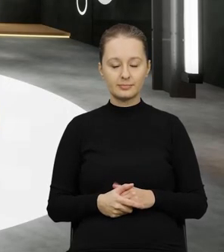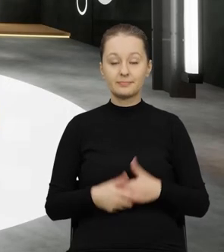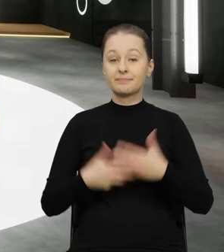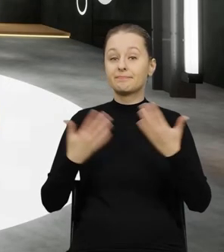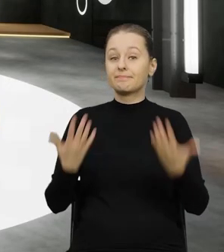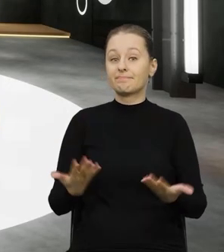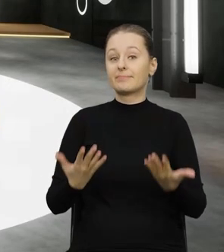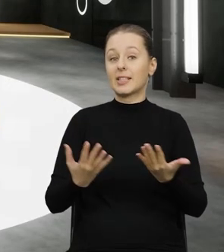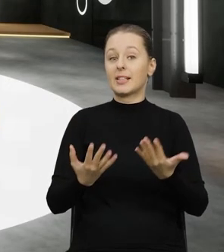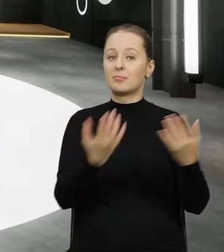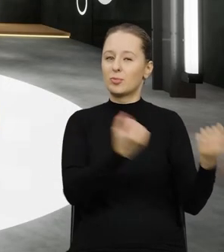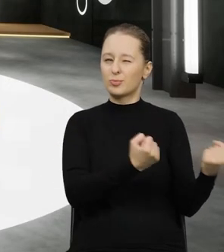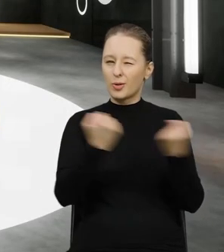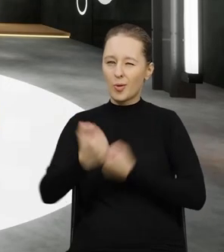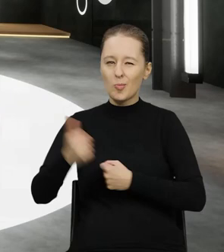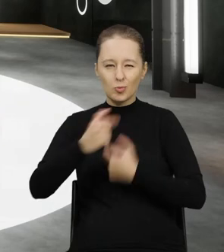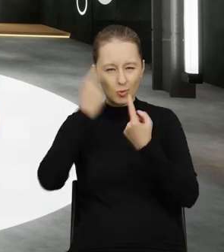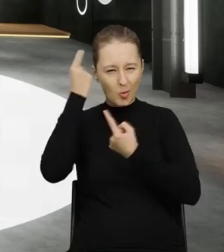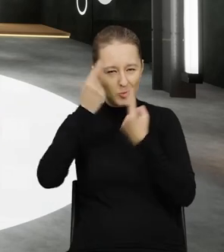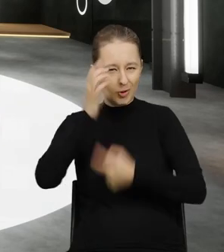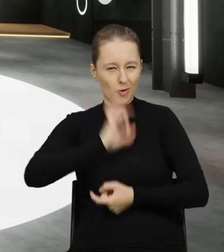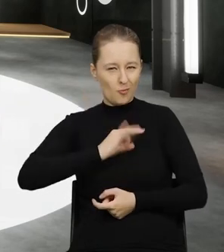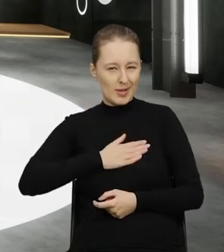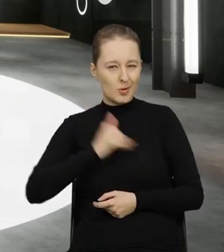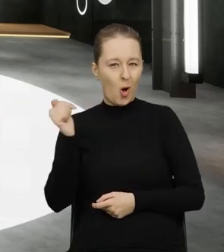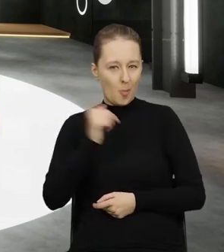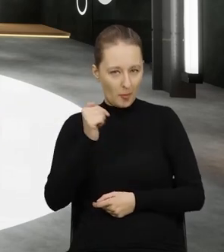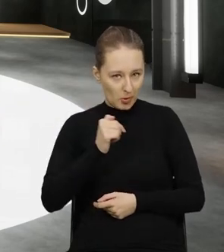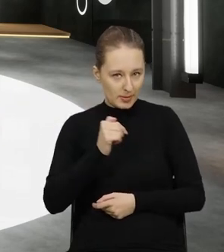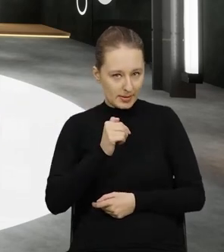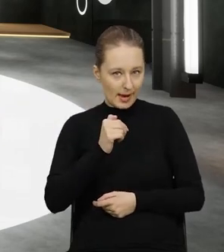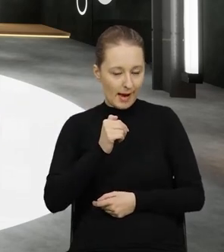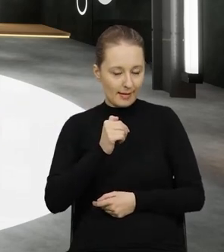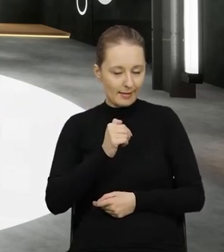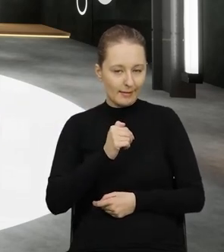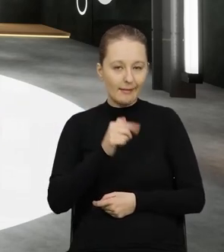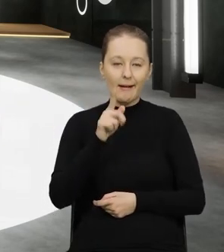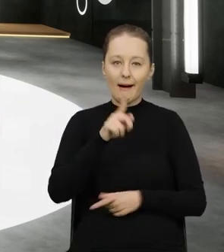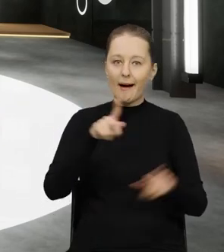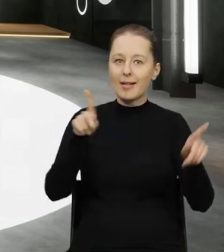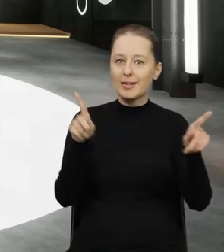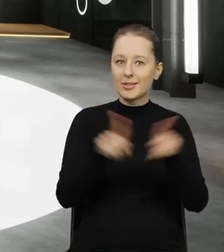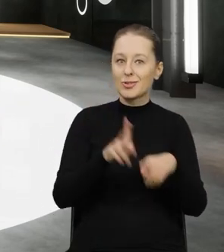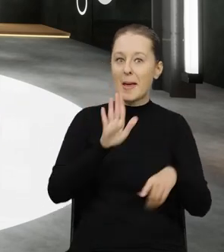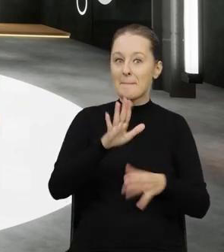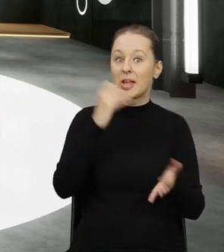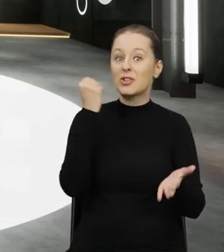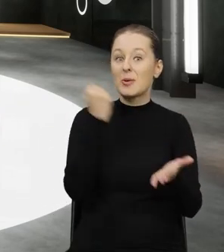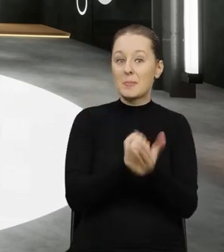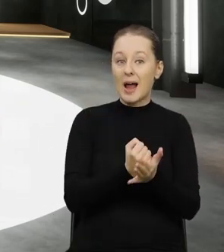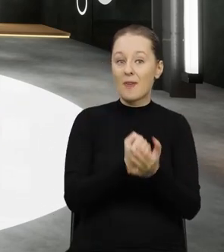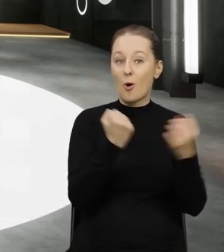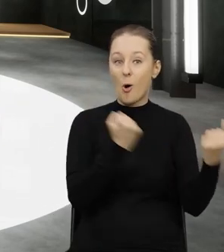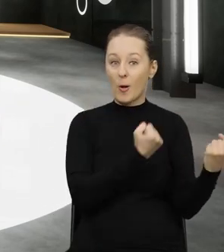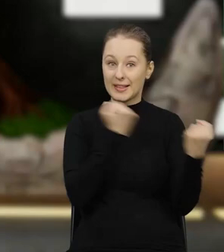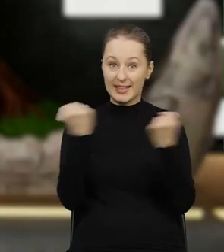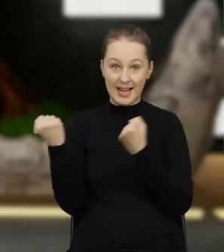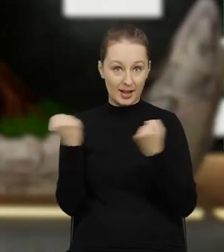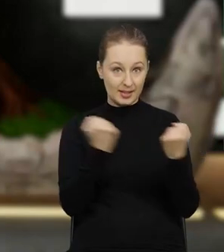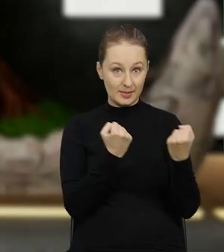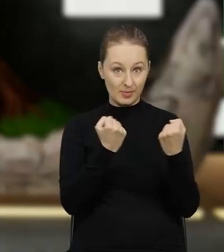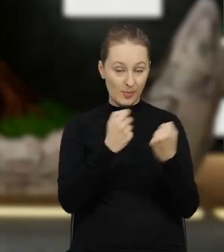Więc jakby przewoźnicy muszą trochę myśleć o swoich obowiązkach osobno. Przede wszystkim być uprawnionym do transportu